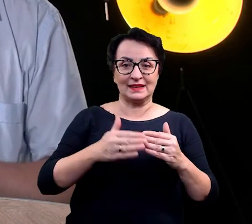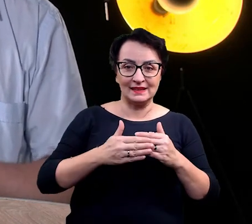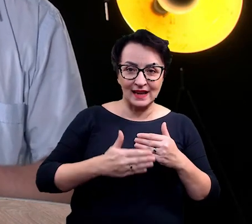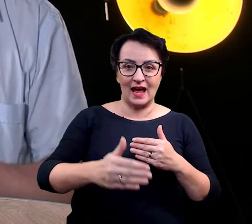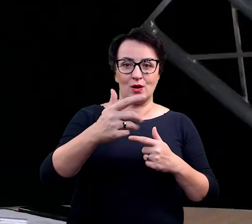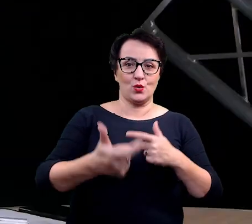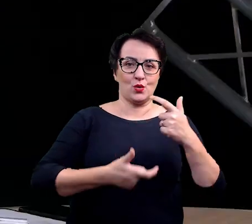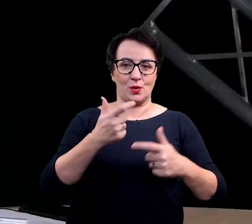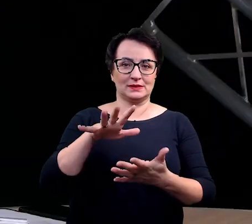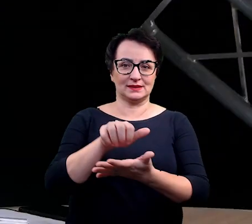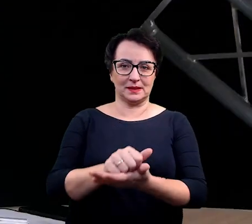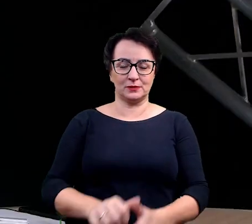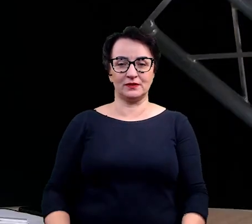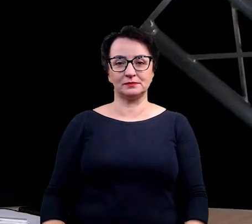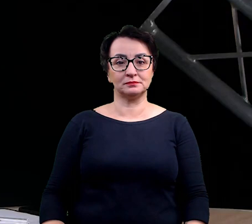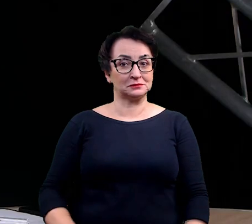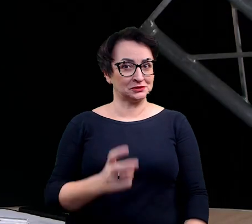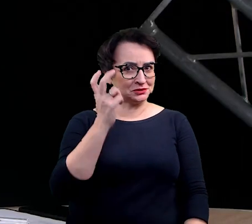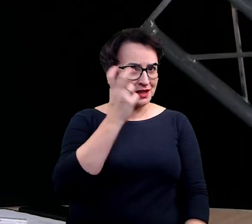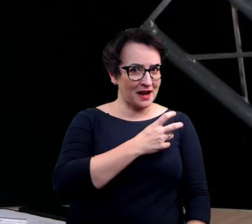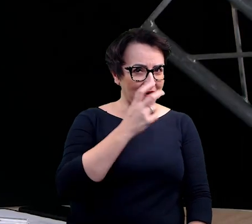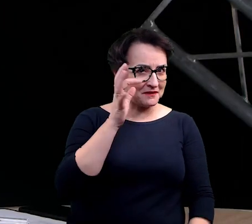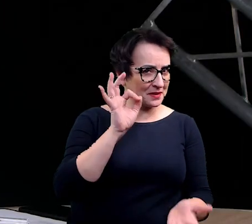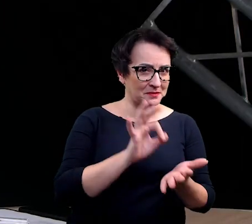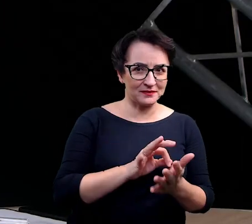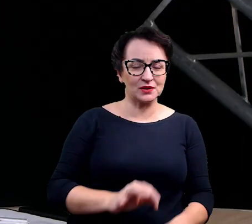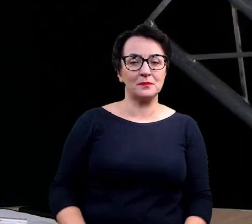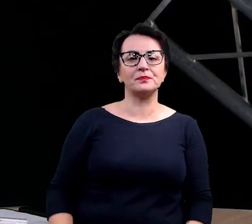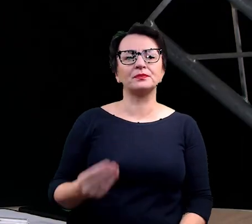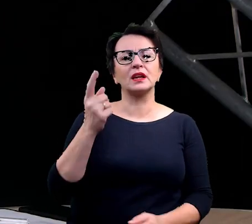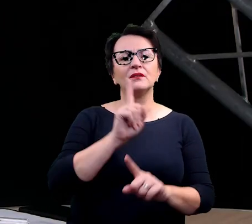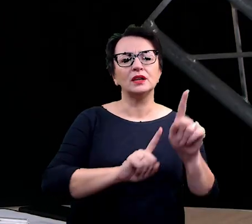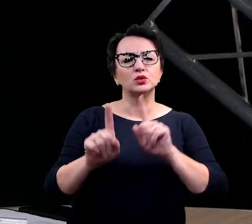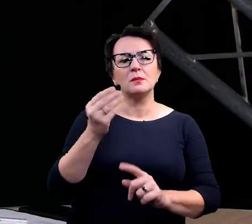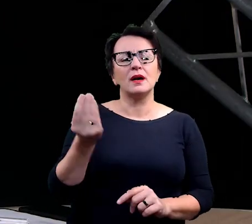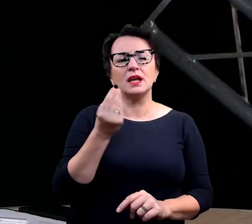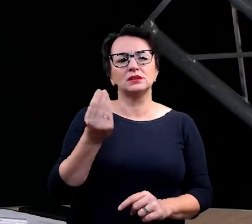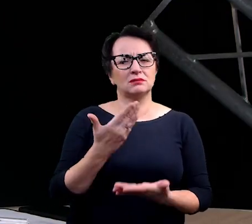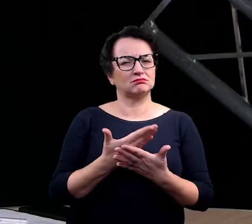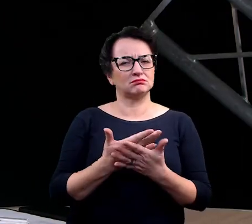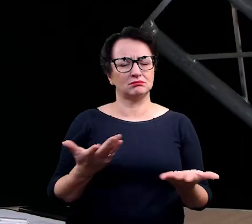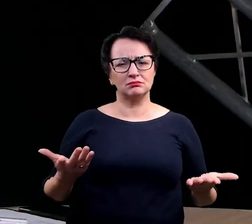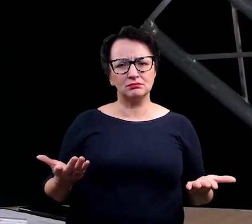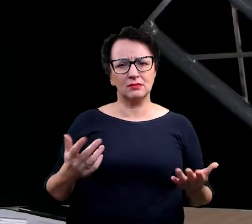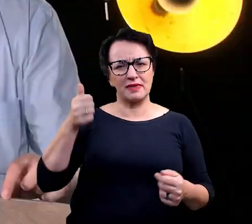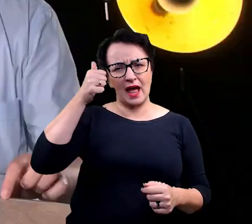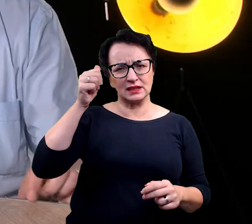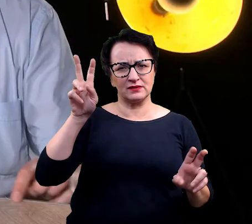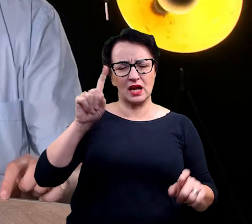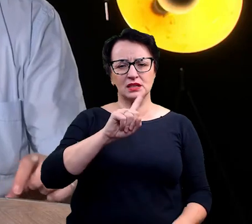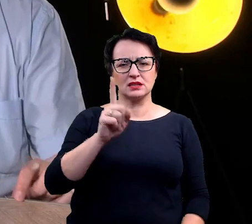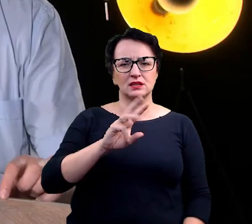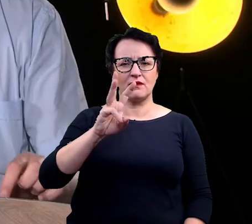zajmować. To ekscytujące jest zapewne. A jeszcze wytłumacz nam, dlaczego taka nazwa tej paproci zwodniczy? A dlaczego zwodniczy? No